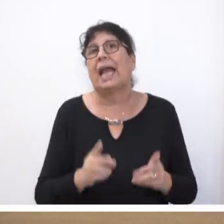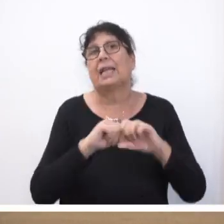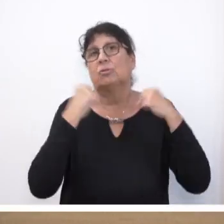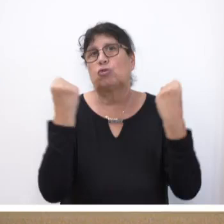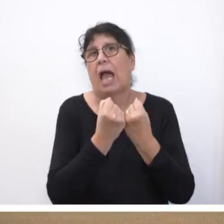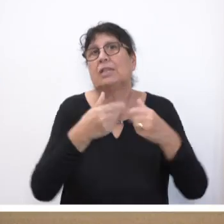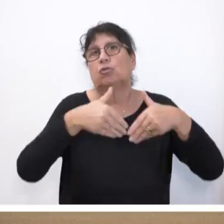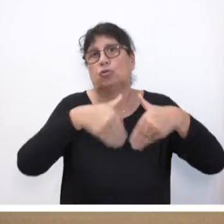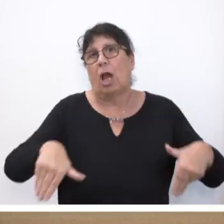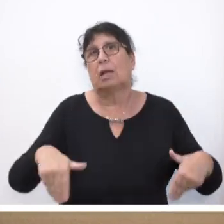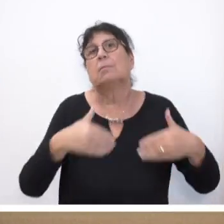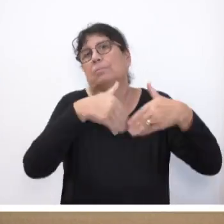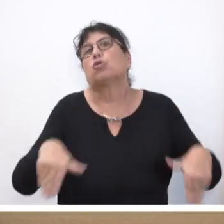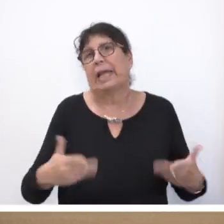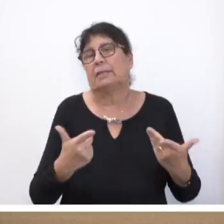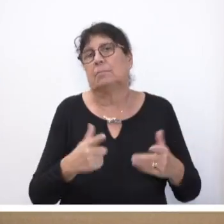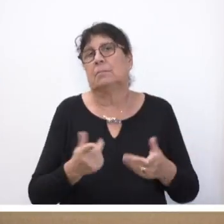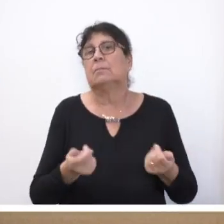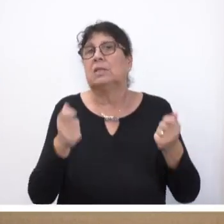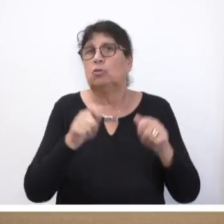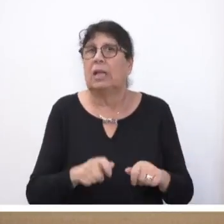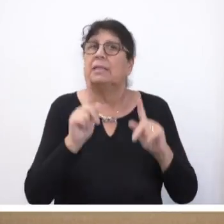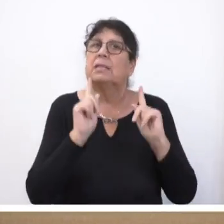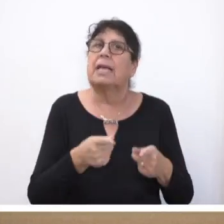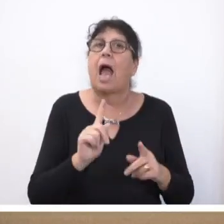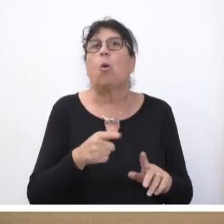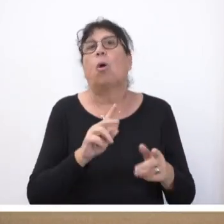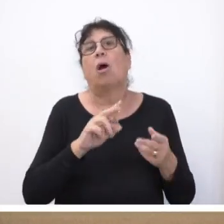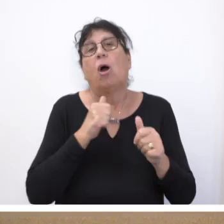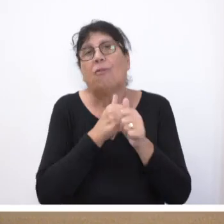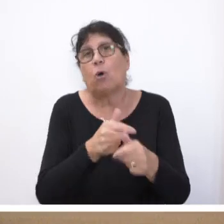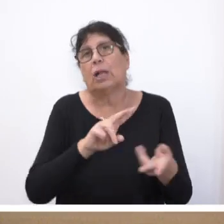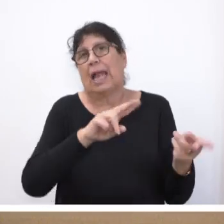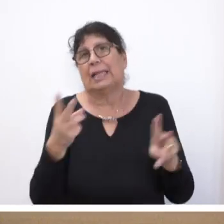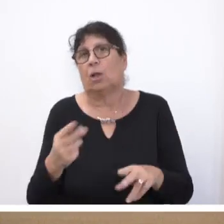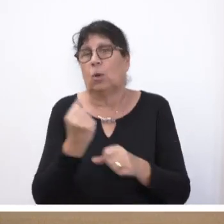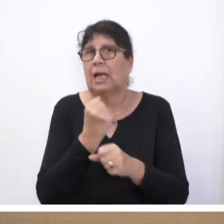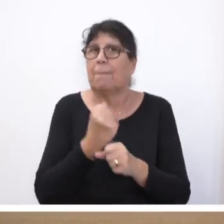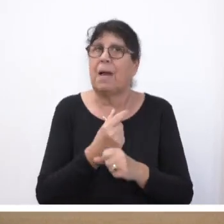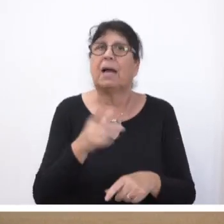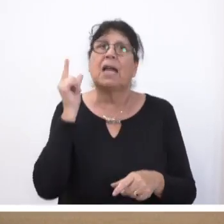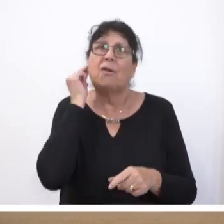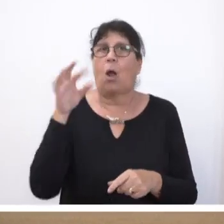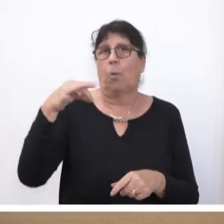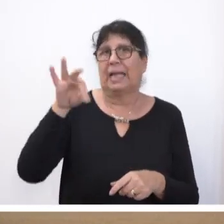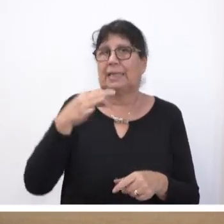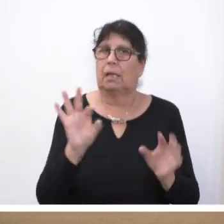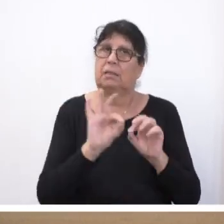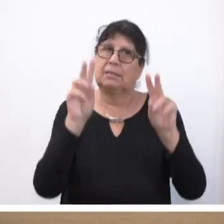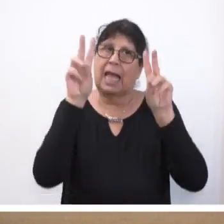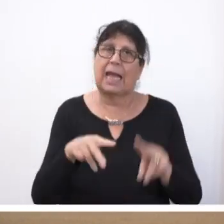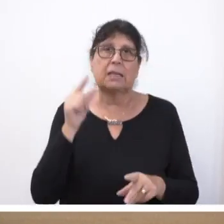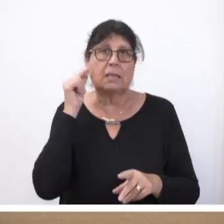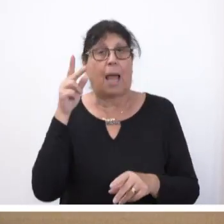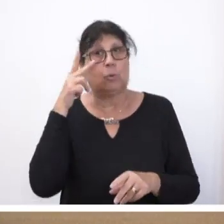beschränkt. Schließlich werden auch redaktionelle Folgeänderungen vorgenommen. Frau Präsidentin, meine sehr geehrten Damen und